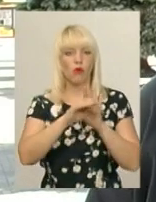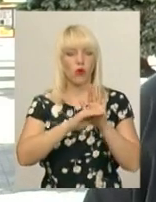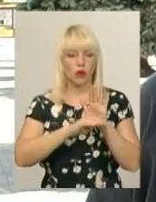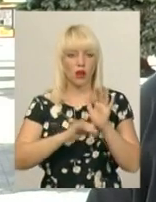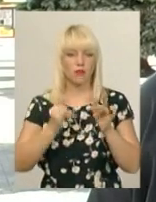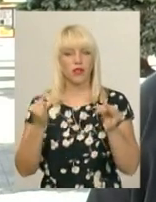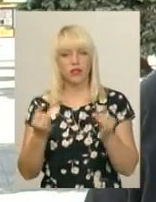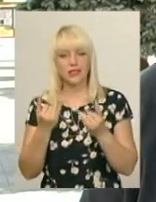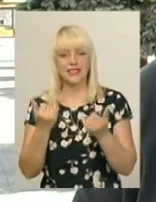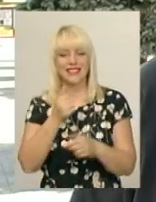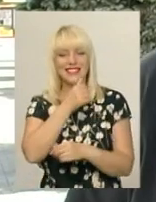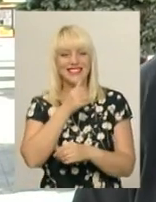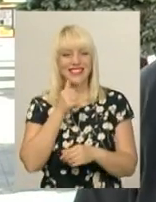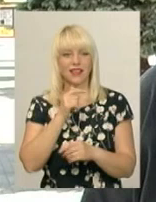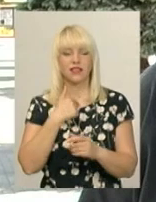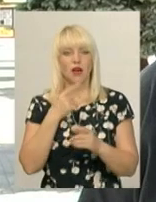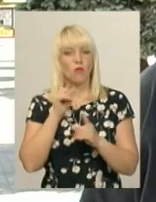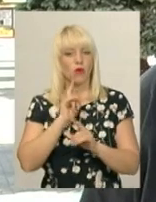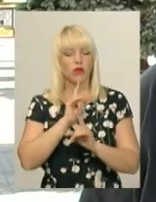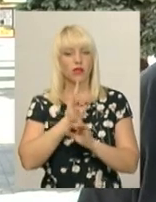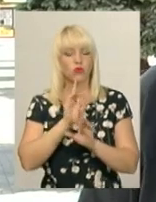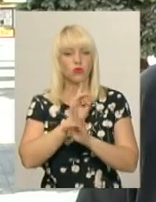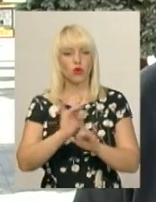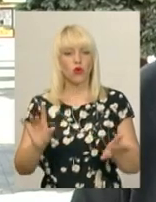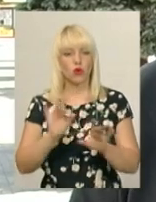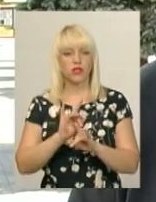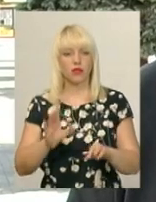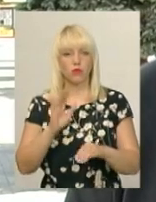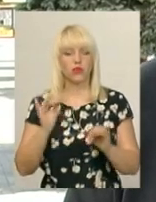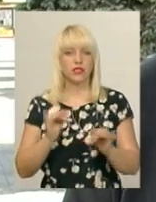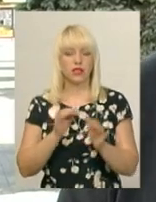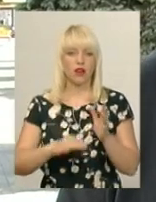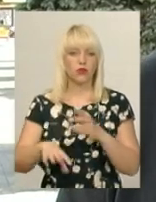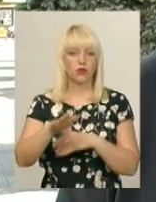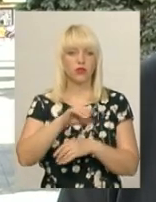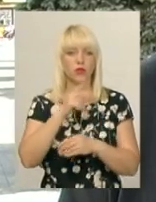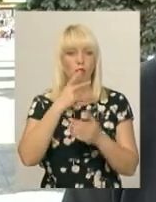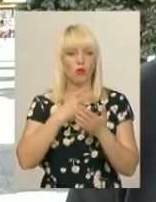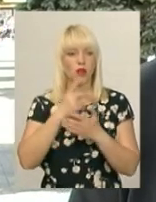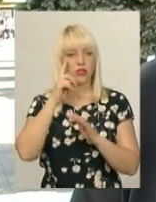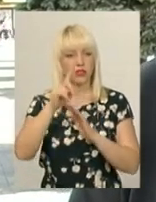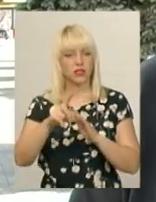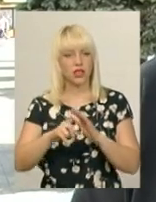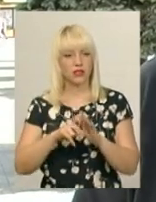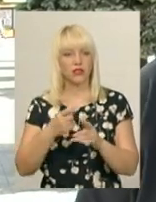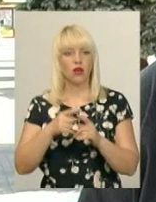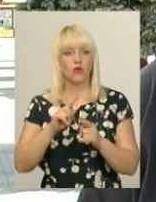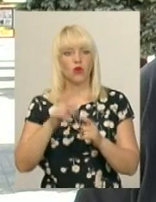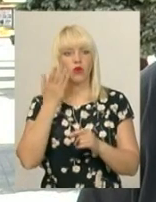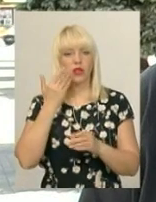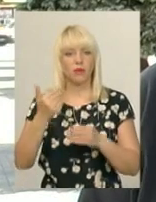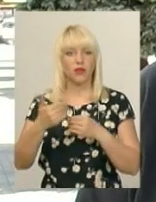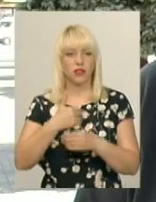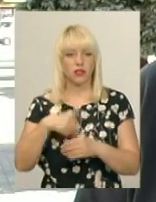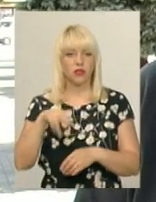цікаві секрети, про які я поки не буду розказувати, які цікаво буде всім побачити і дізнатися про них, коли ви приїдете до нас на